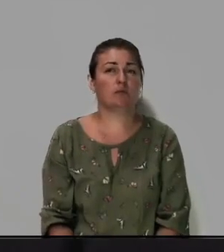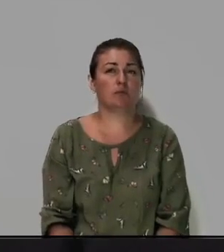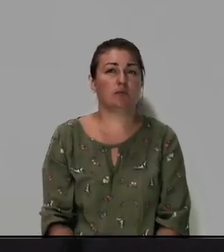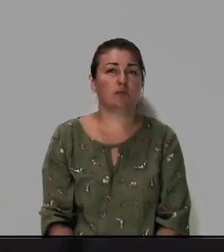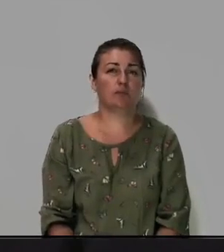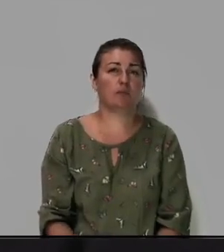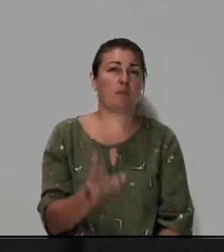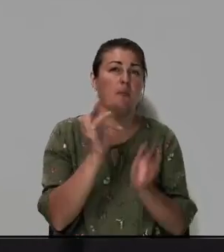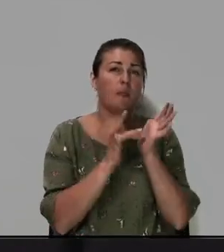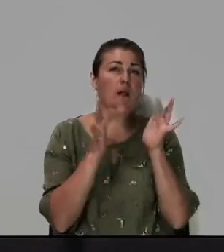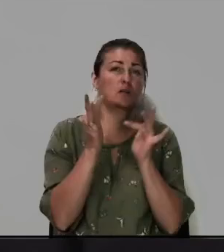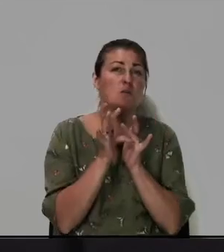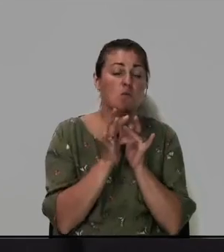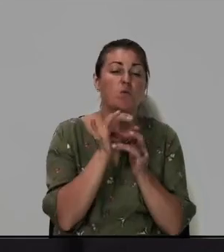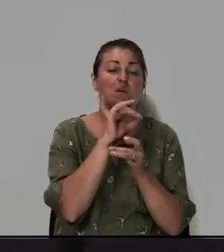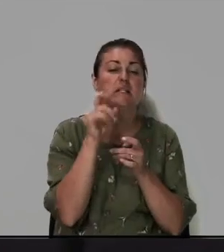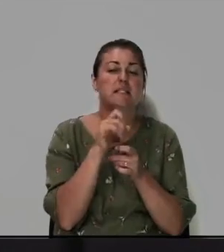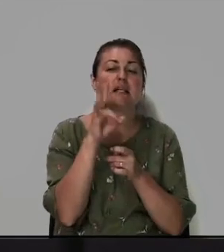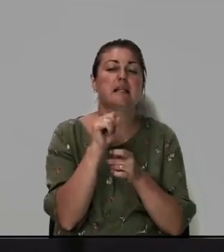Иисус из Назарета